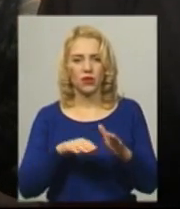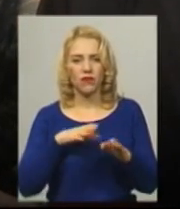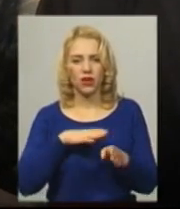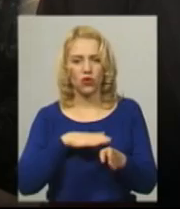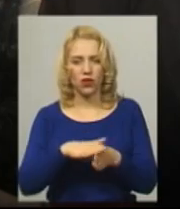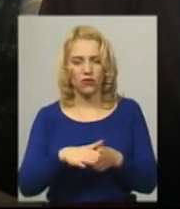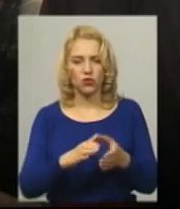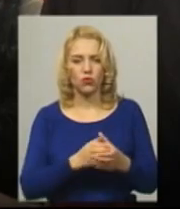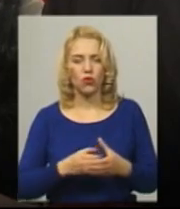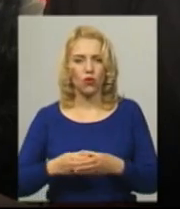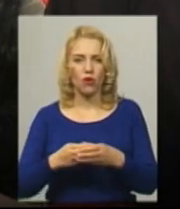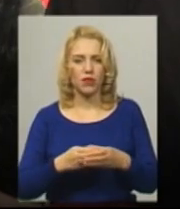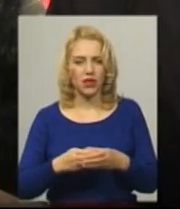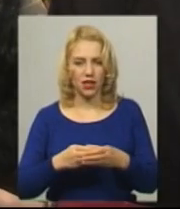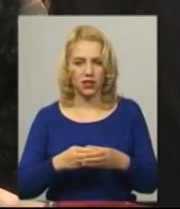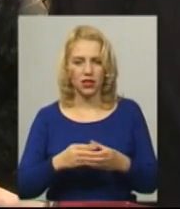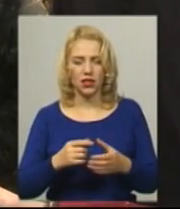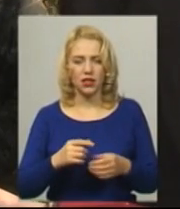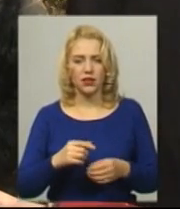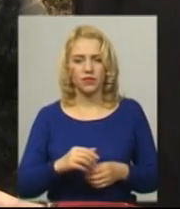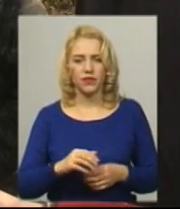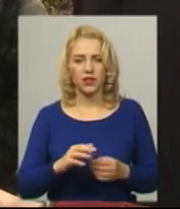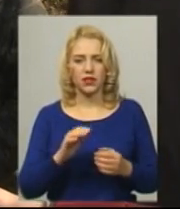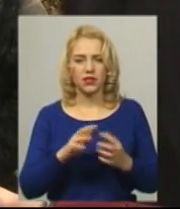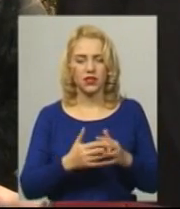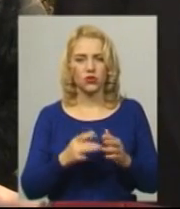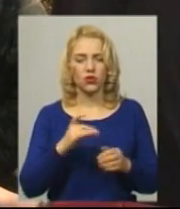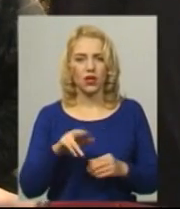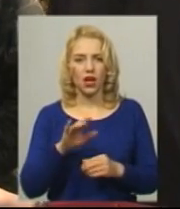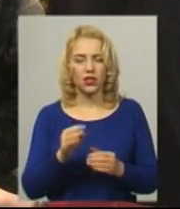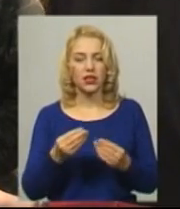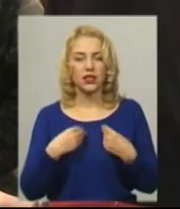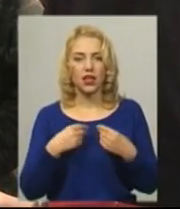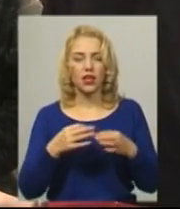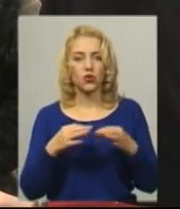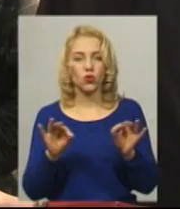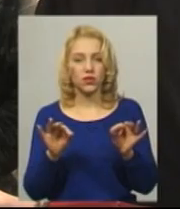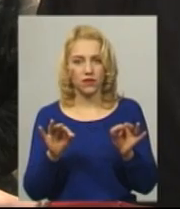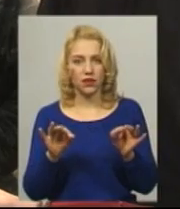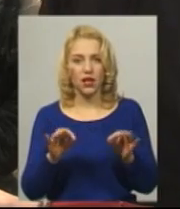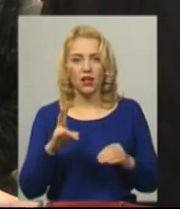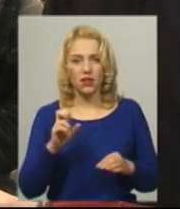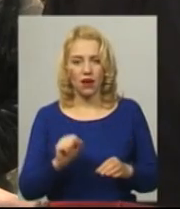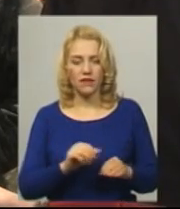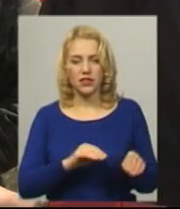постійно діюча при виконавчому комітеті Стритинської міської ради, надала дозвіл на